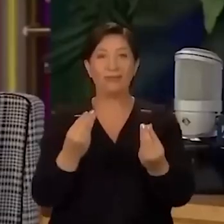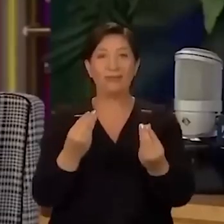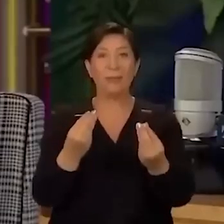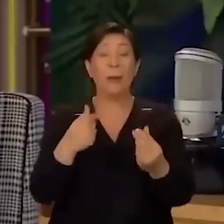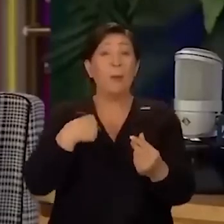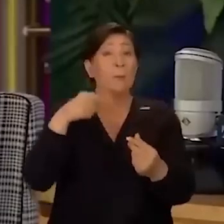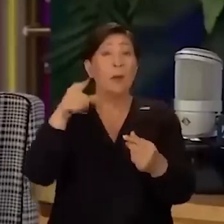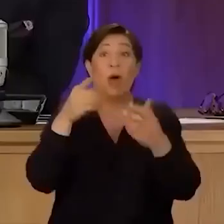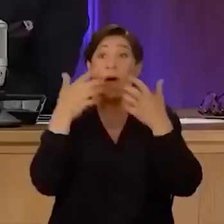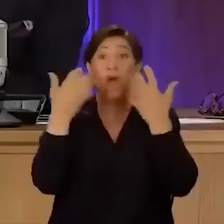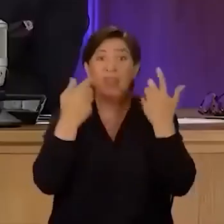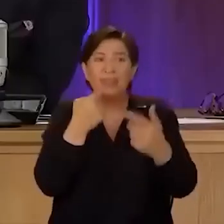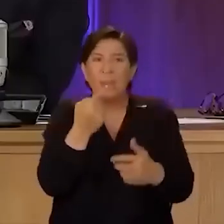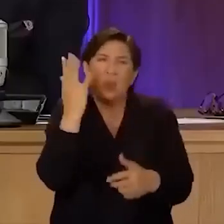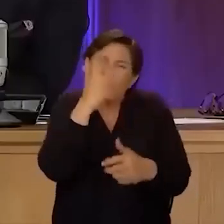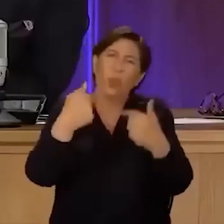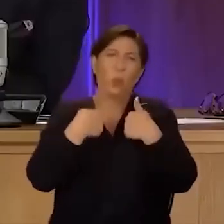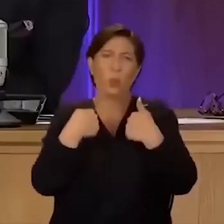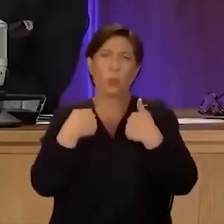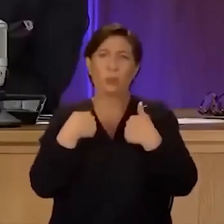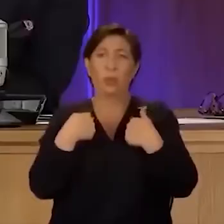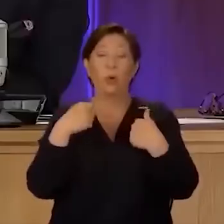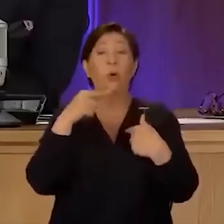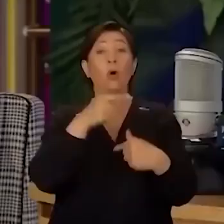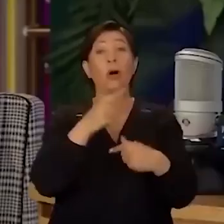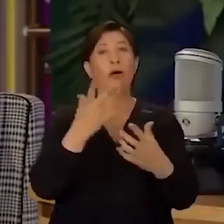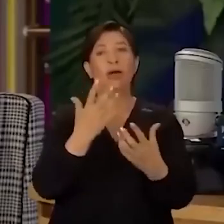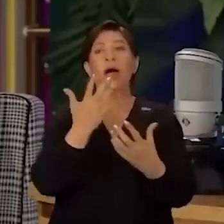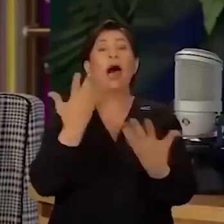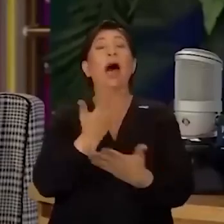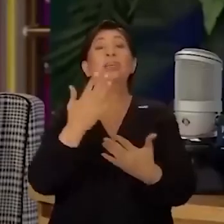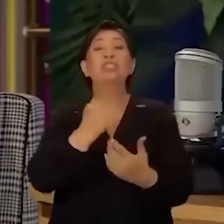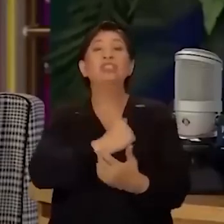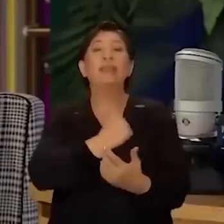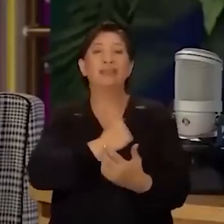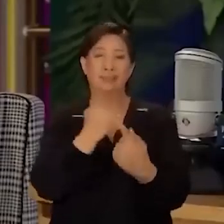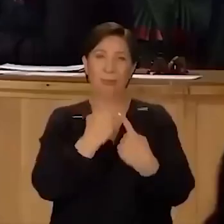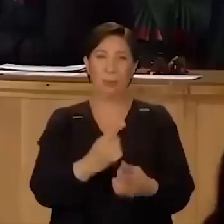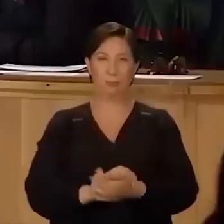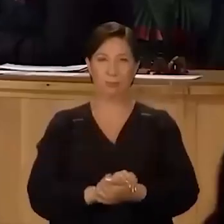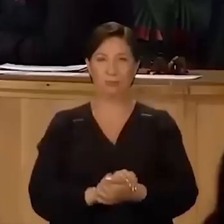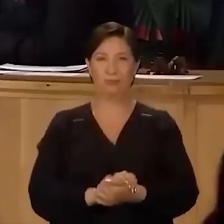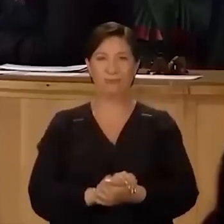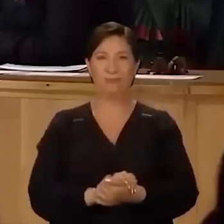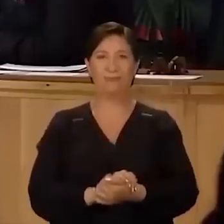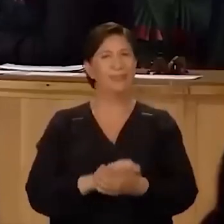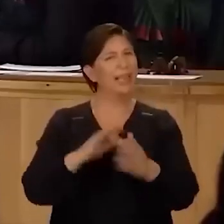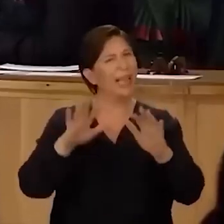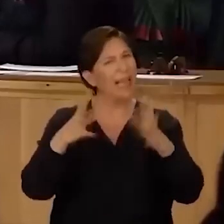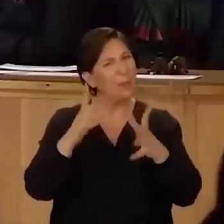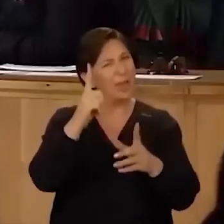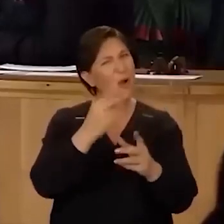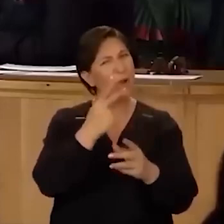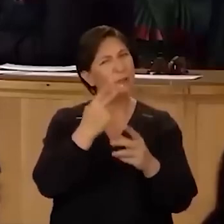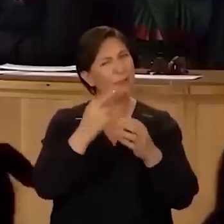Ben onlara hayvan demeye utanıyorum. Haycan diyorum. Haycan diyorsun. Evet. O kadar garip bir